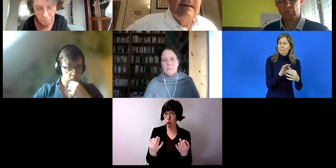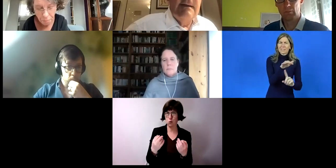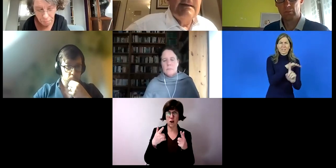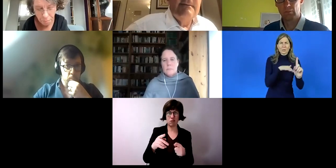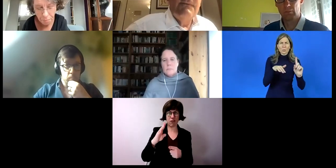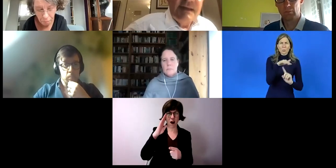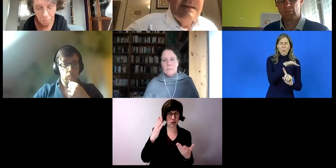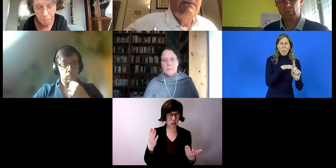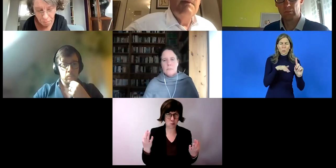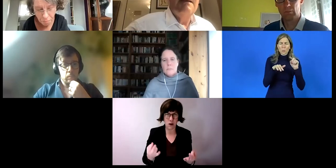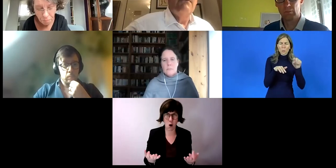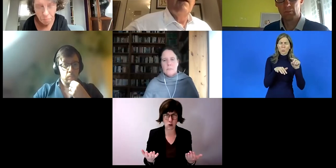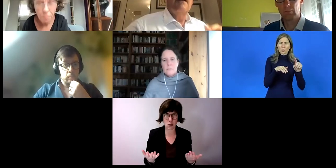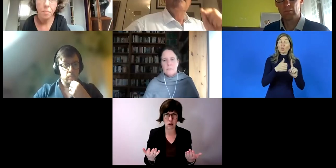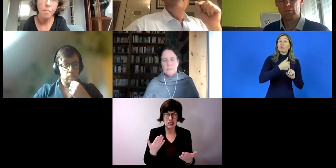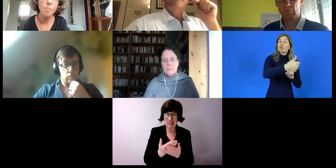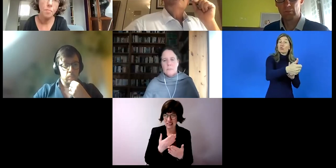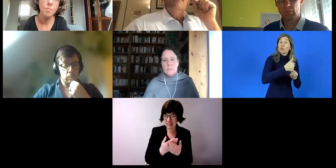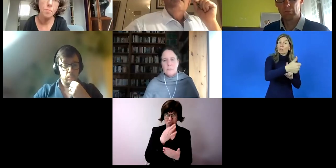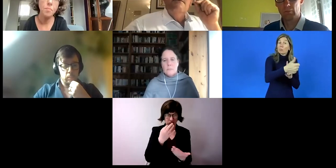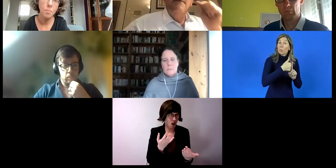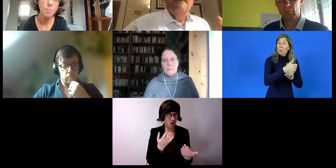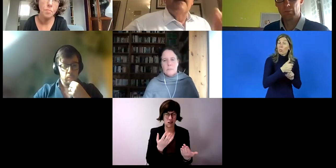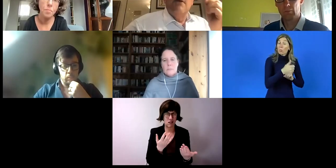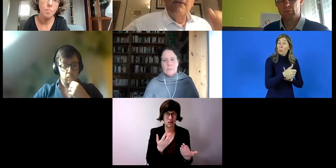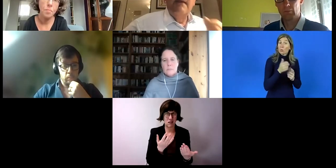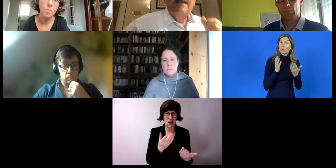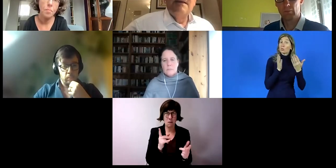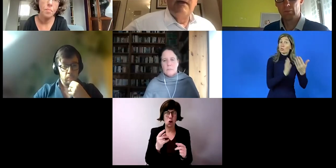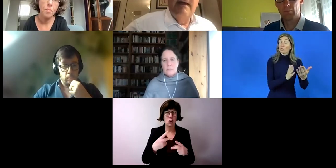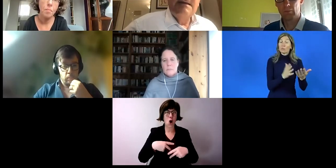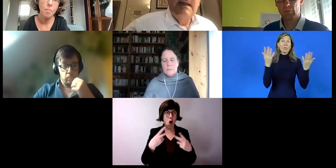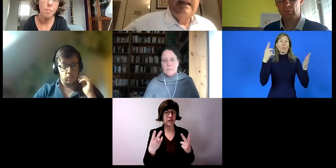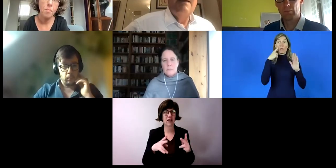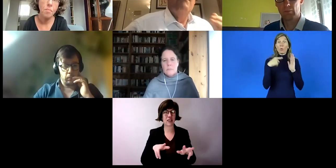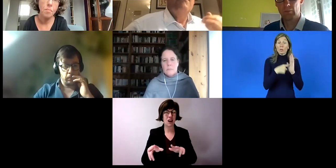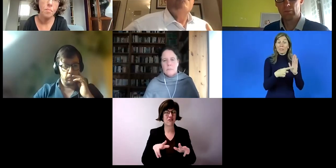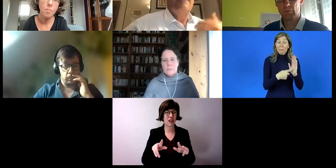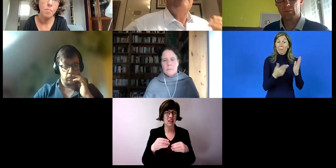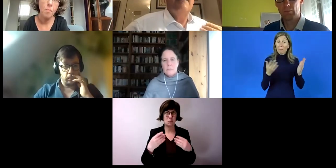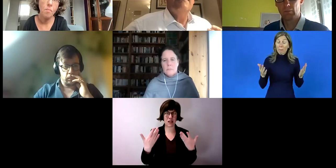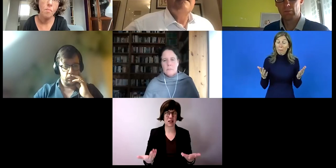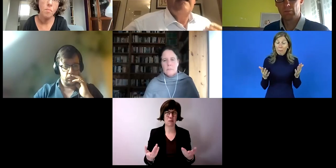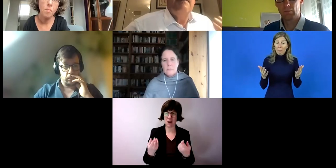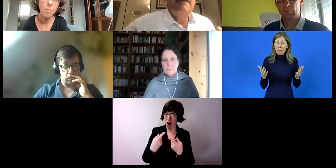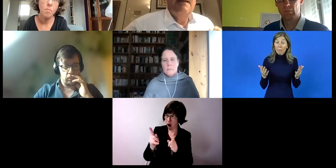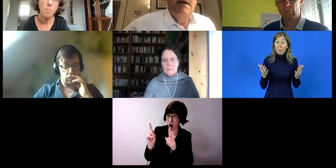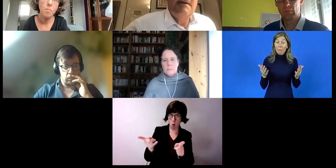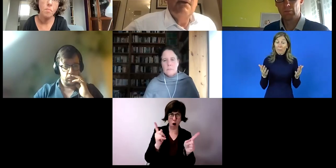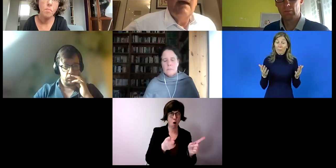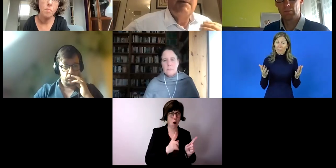Fahrtendienst? Das ist für mich die Frage. Es wird ein öffentliches Verkehrsmittel geben, wie für alle anderen